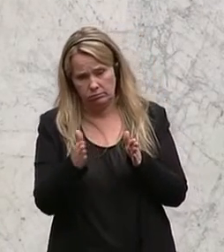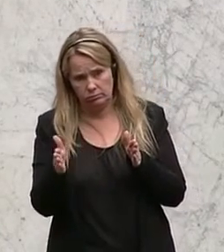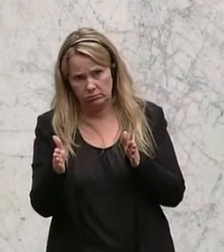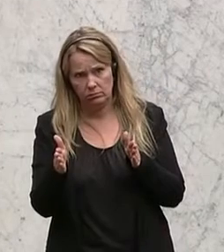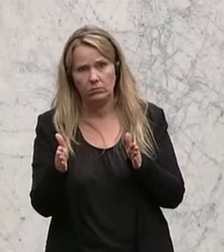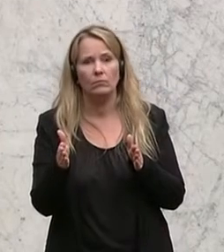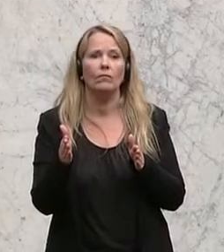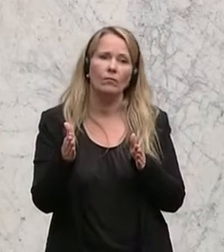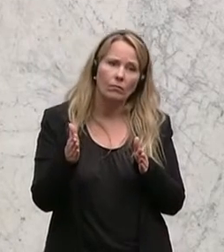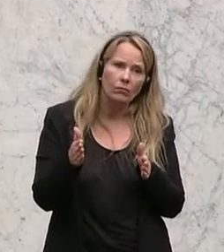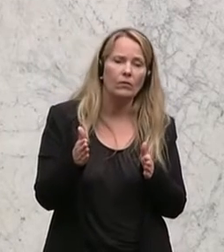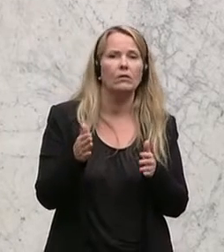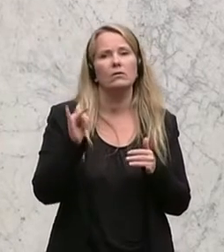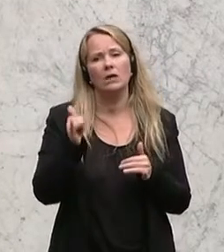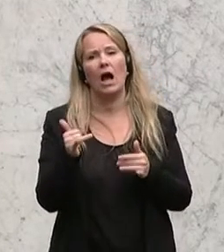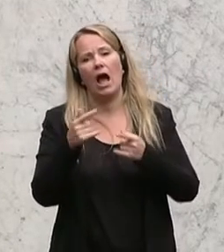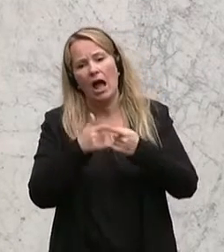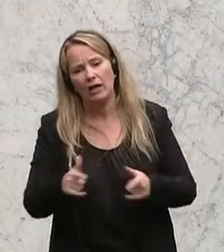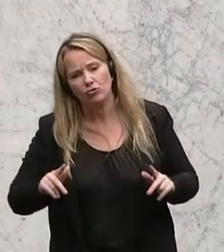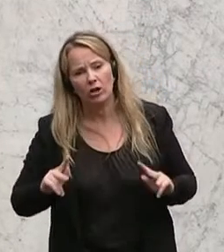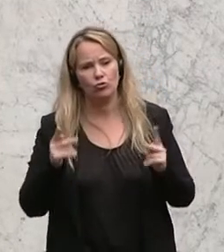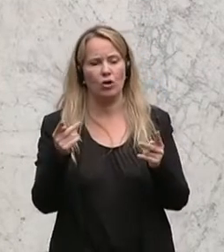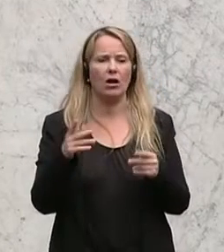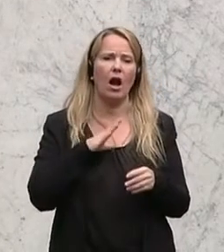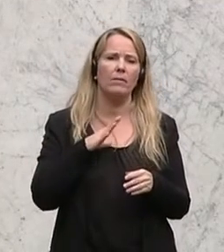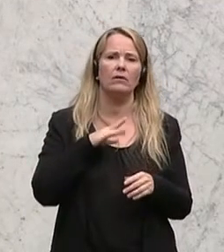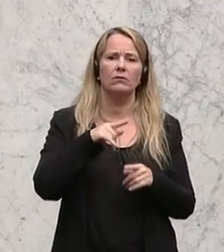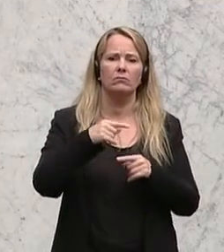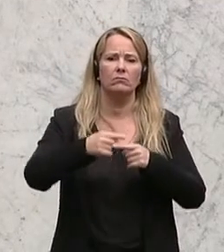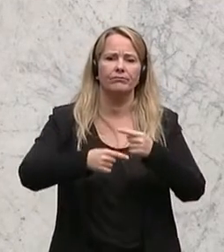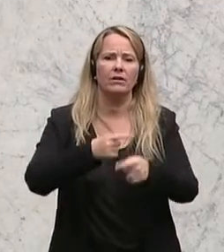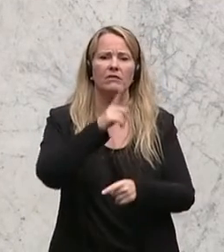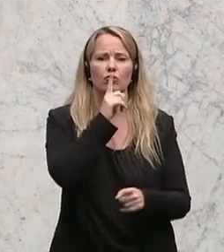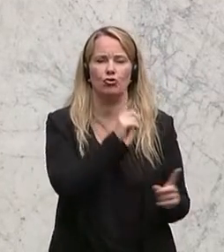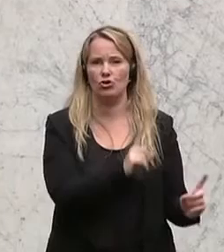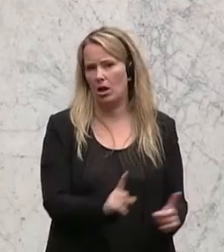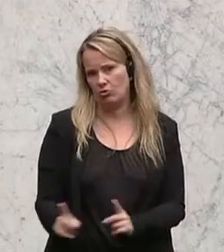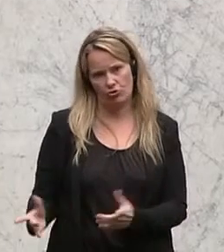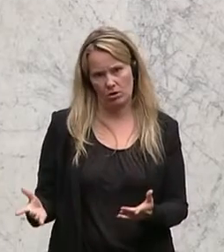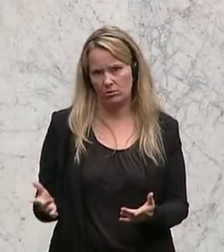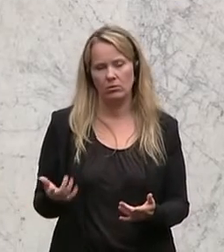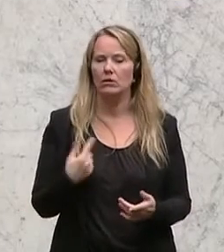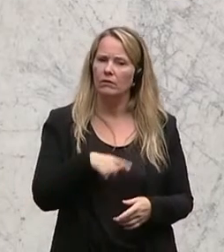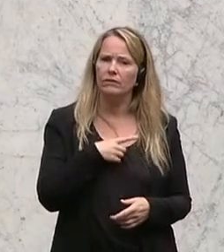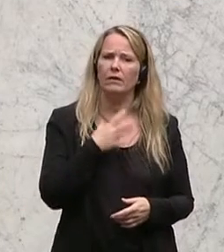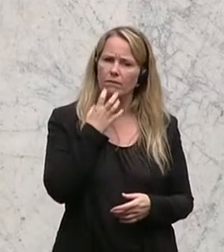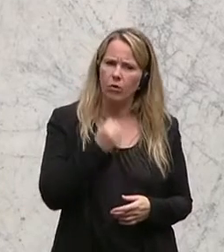zwar mit Entscheidungsstärke, aber doch in die Verwaltung des Stillstands reinkommen. Wir wollen, dass Sie weiter